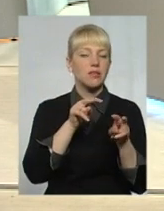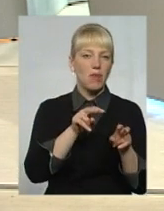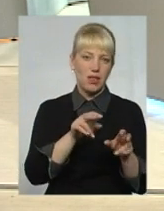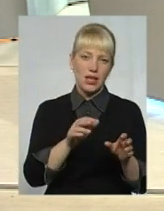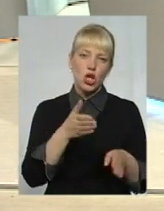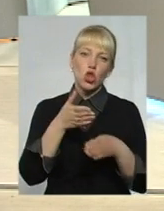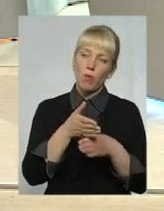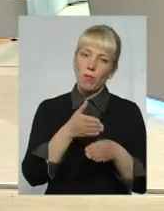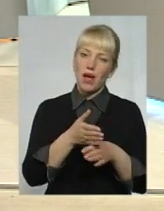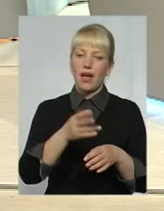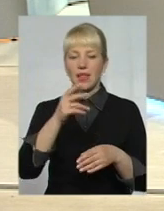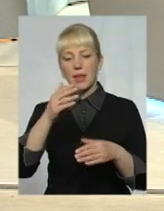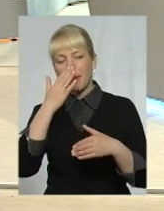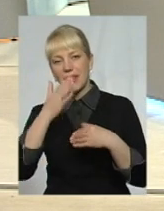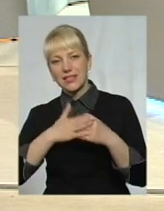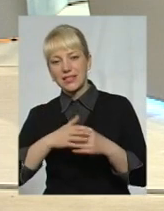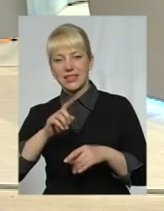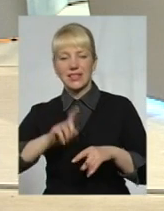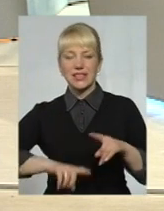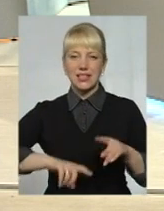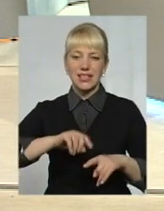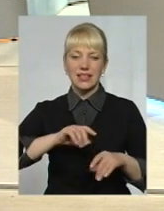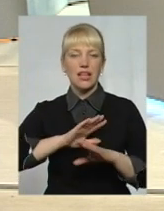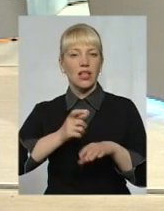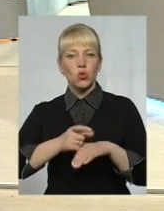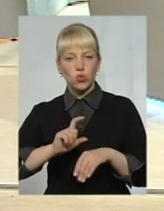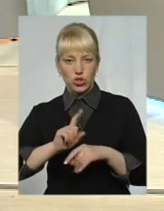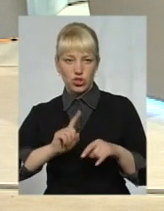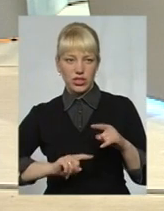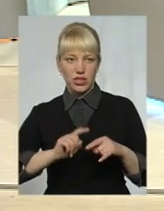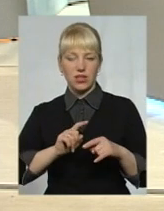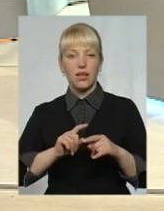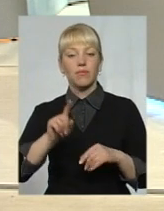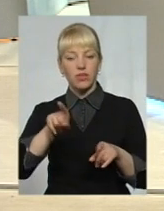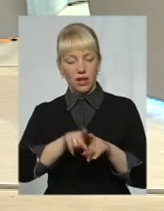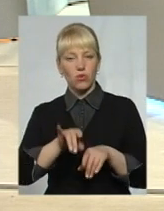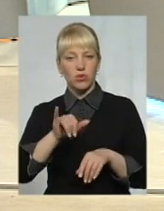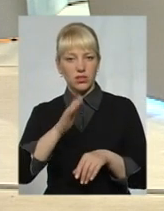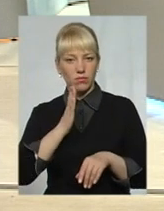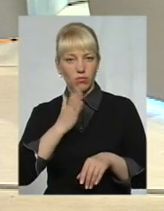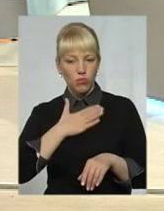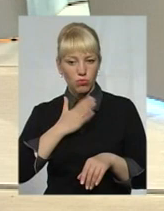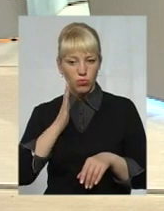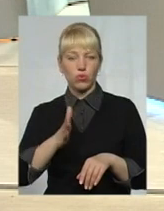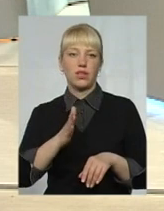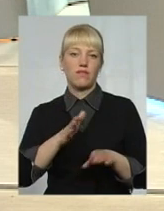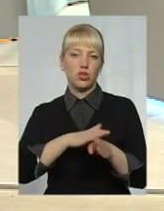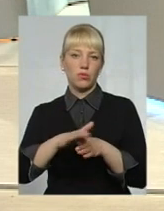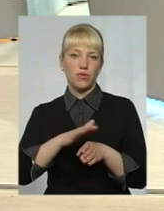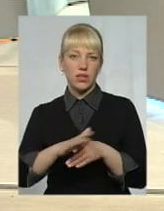допомагали близькі, рідні і не дуже рідні. Так все-таки в нас і буде відбуватися, щоб